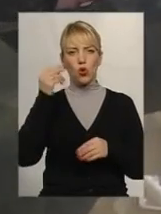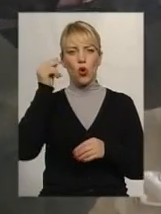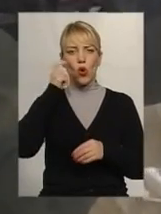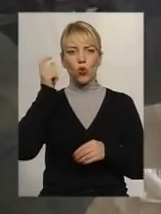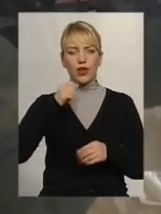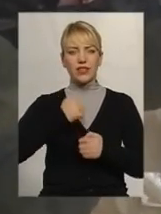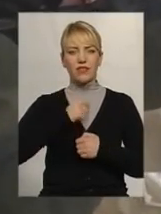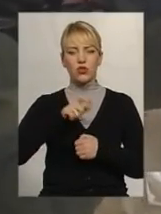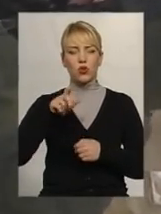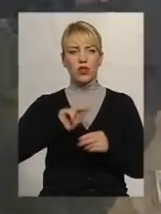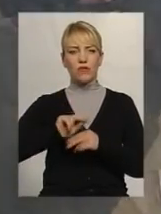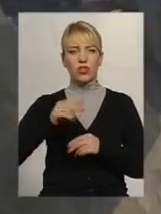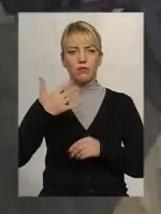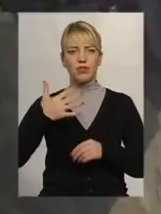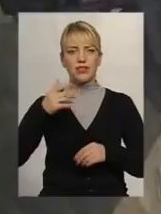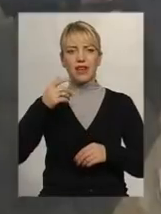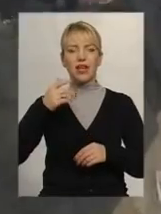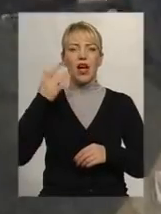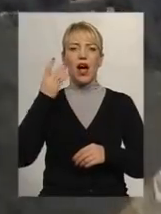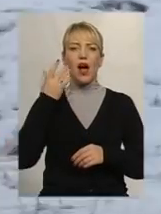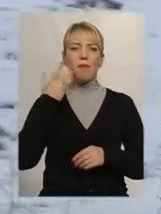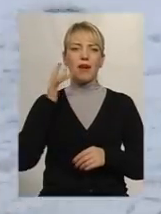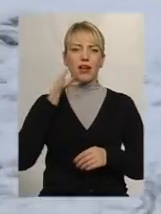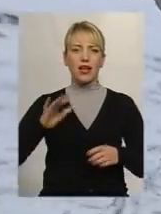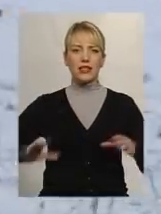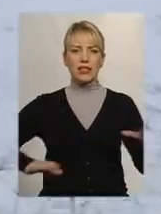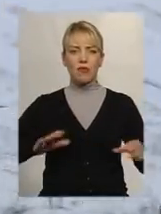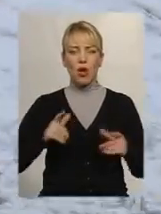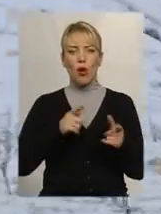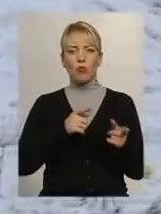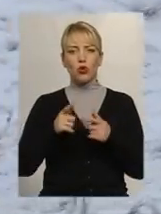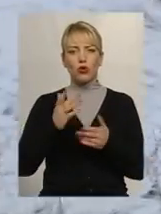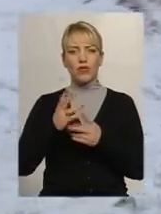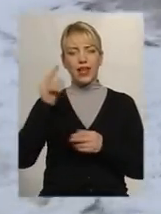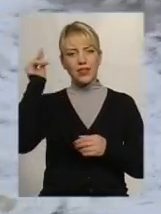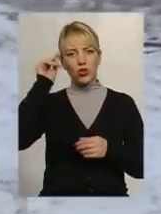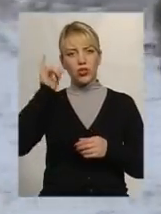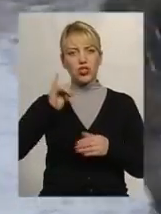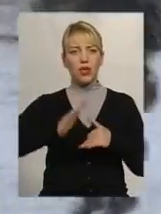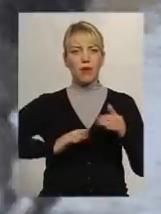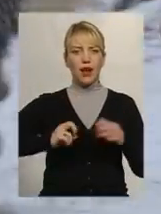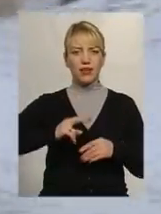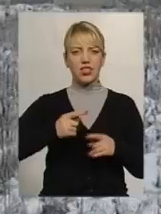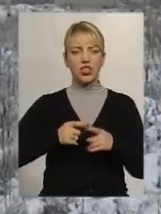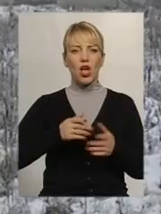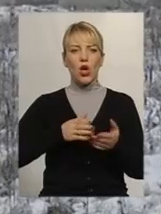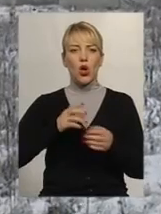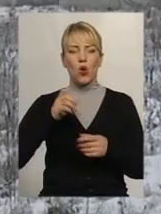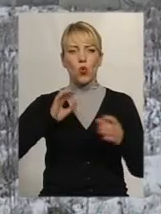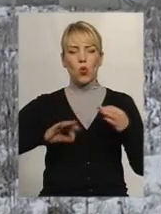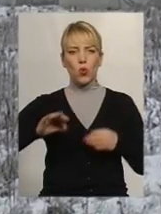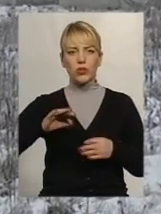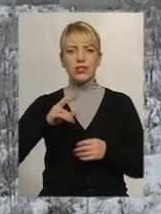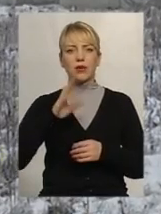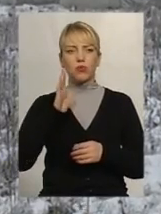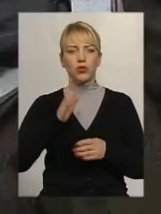50 американських інструкторів. Підготовка складається з теоретичної та практичної частин. Курс за системою команди з США у Хмельницькому